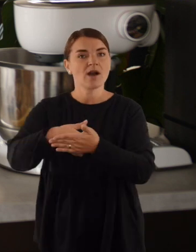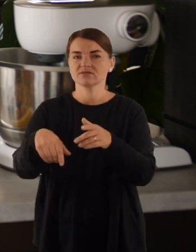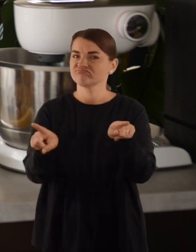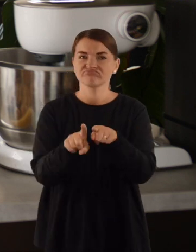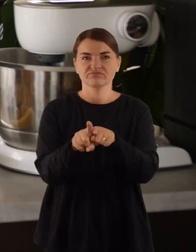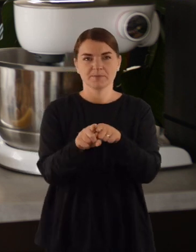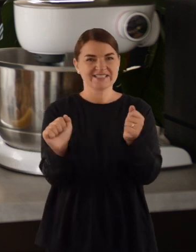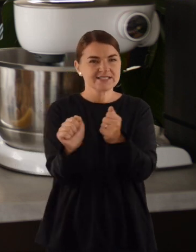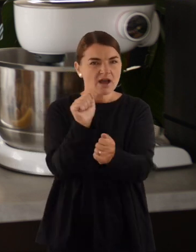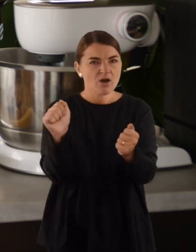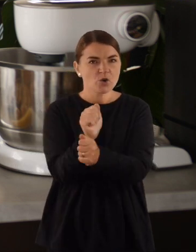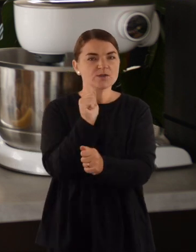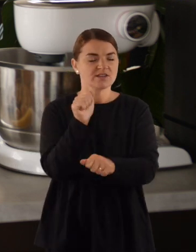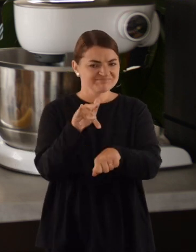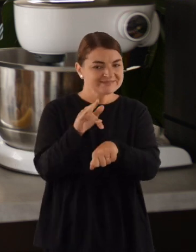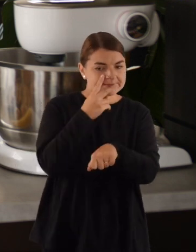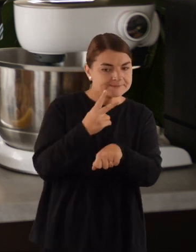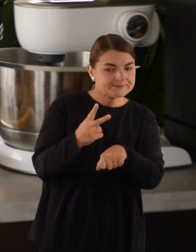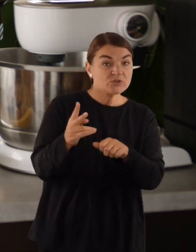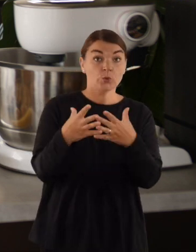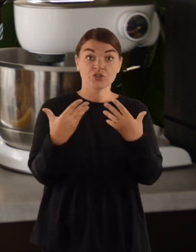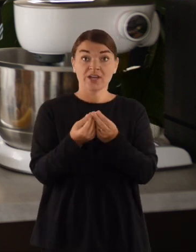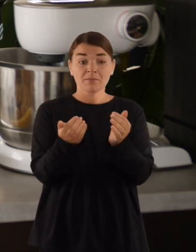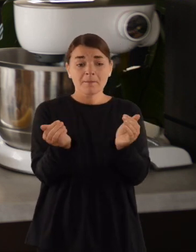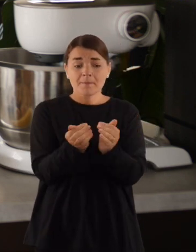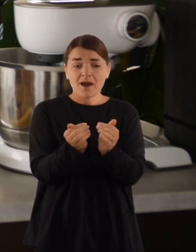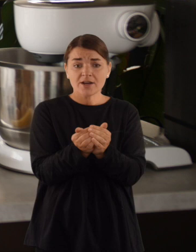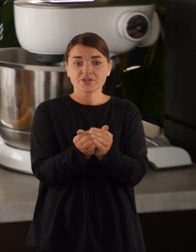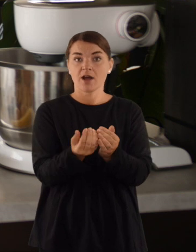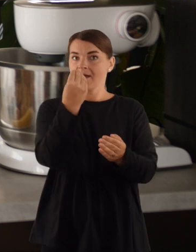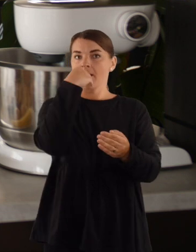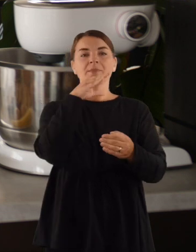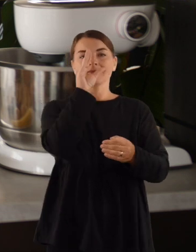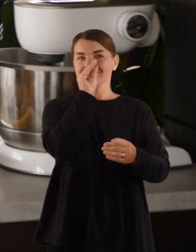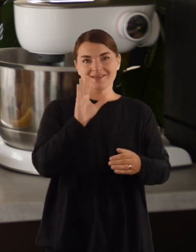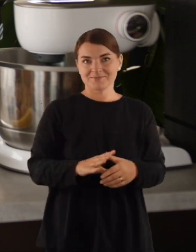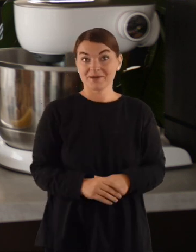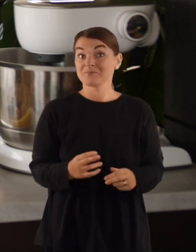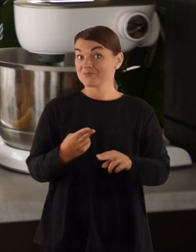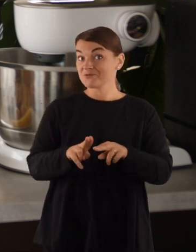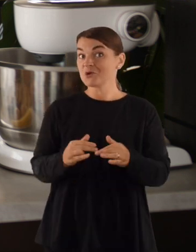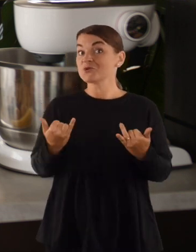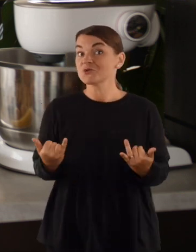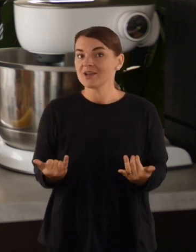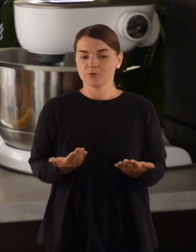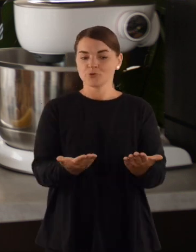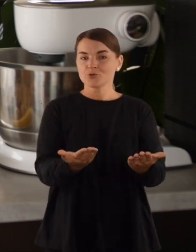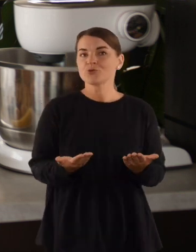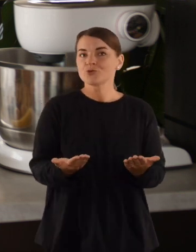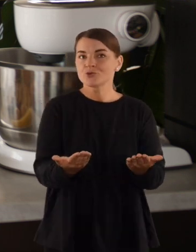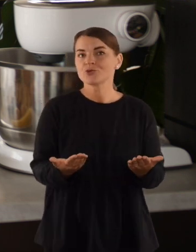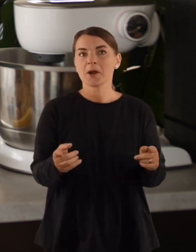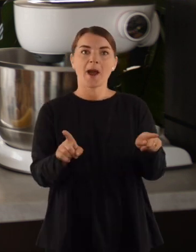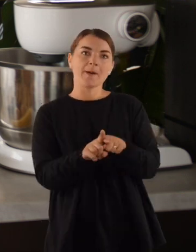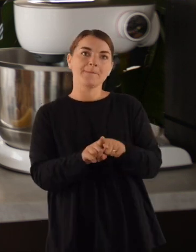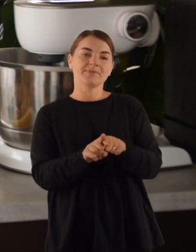kuri pradeda džiūti ir tikėtina, kad jeigu tokia maža šeima kaip mūsų, tai nespėjams suvalgyti. Todėl šiandien kepsiu duonos